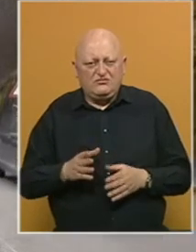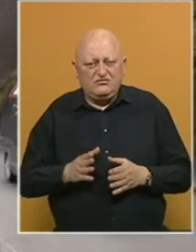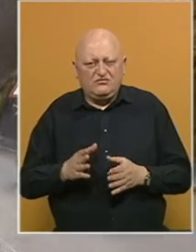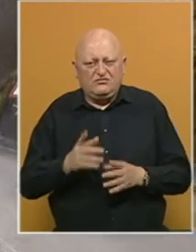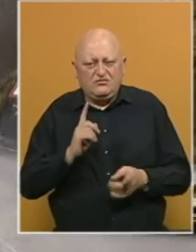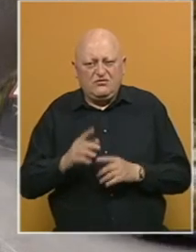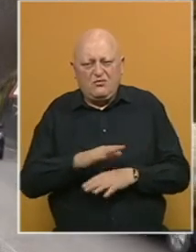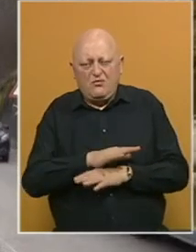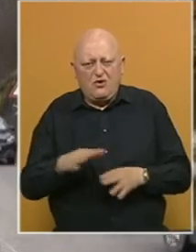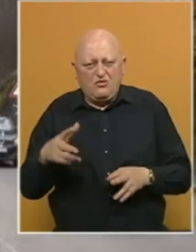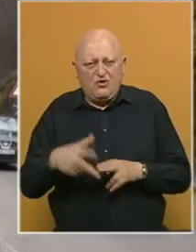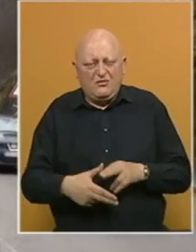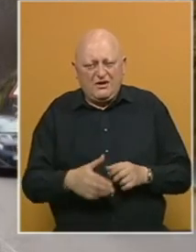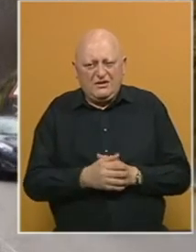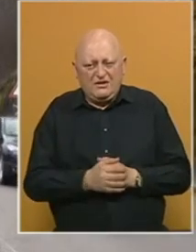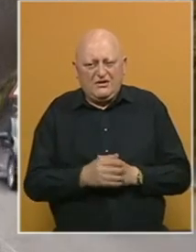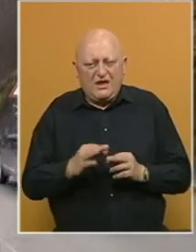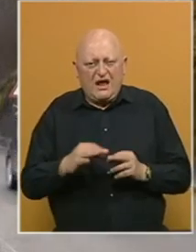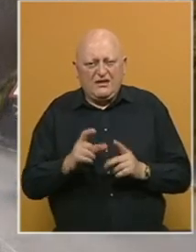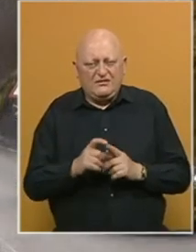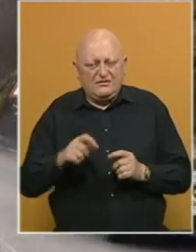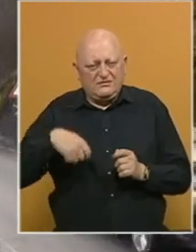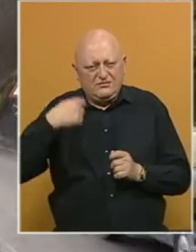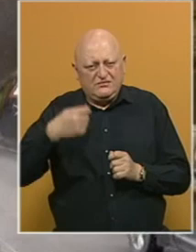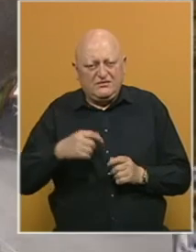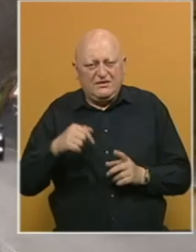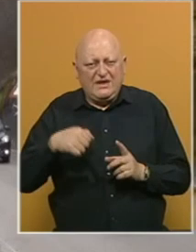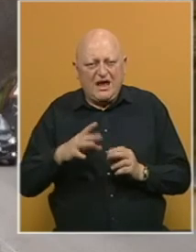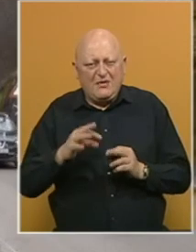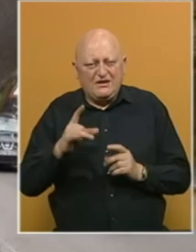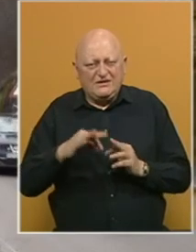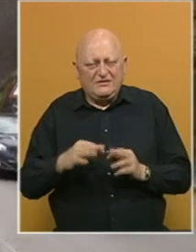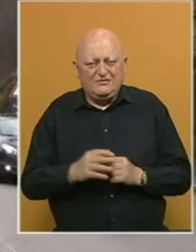saobraćaj potpuno obustavlja. Adnan Demić, BHT1, Jablanica.